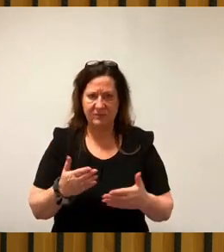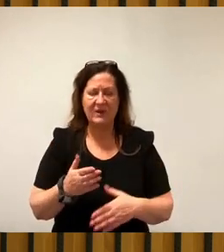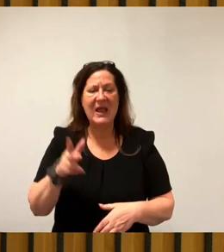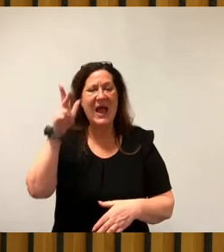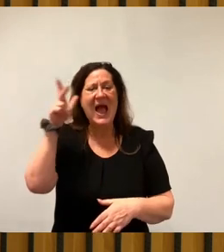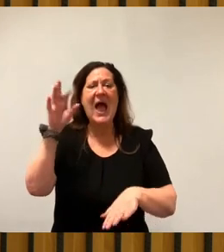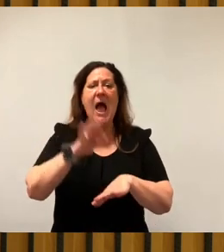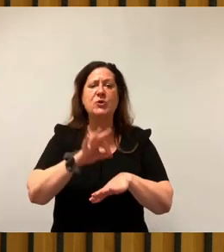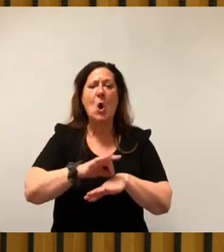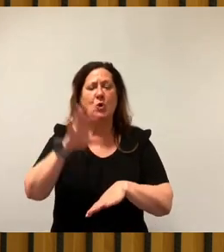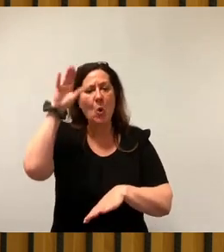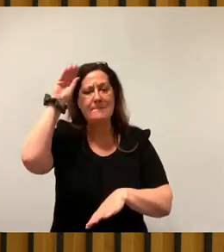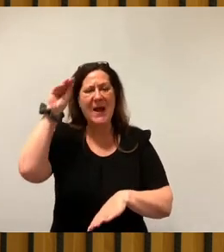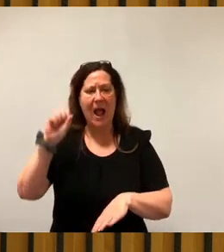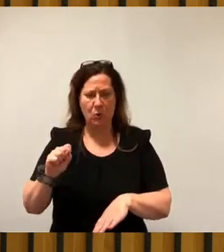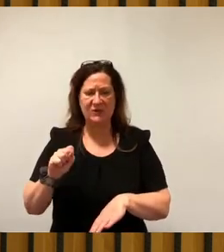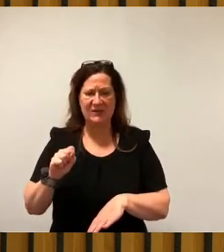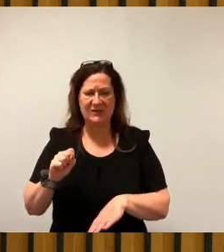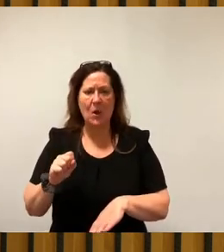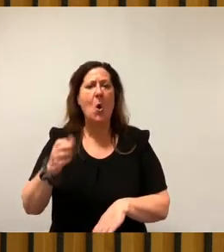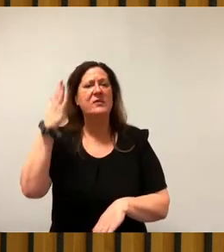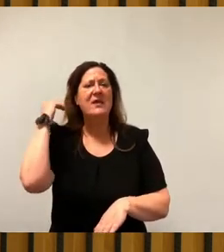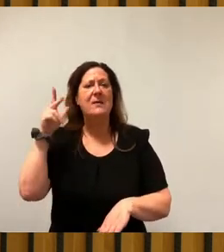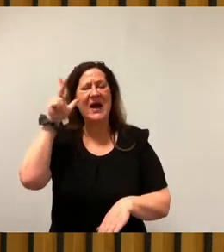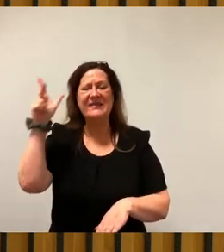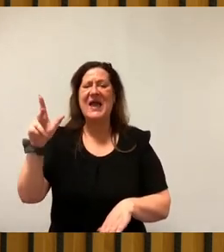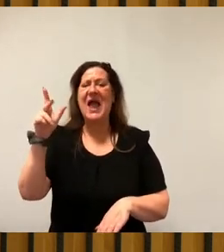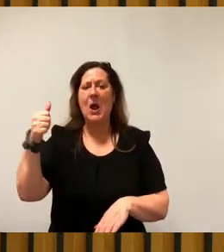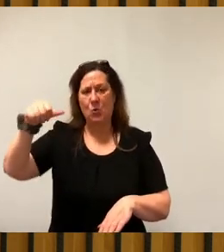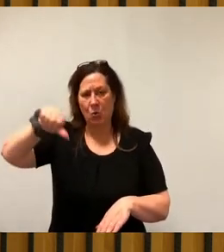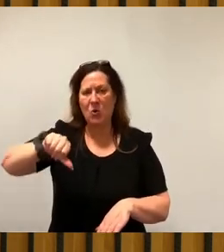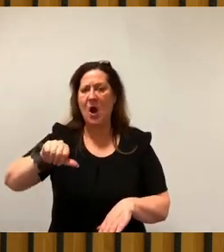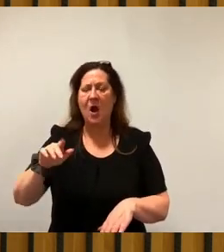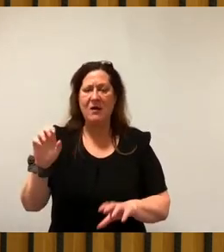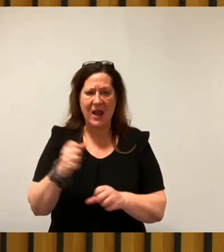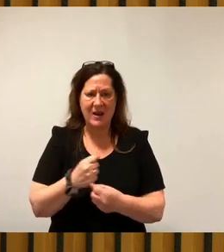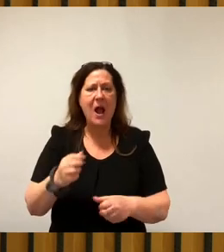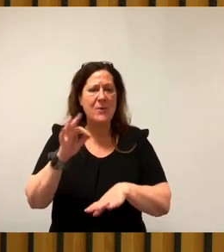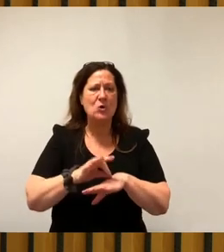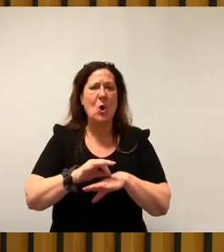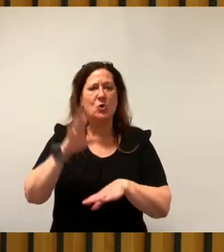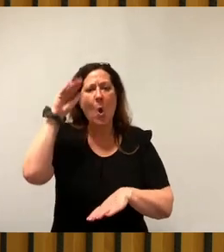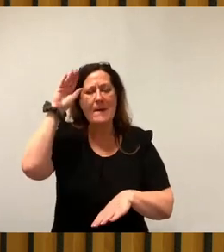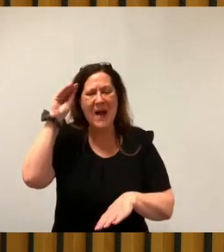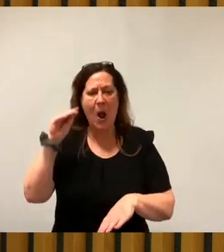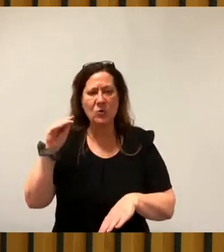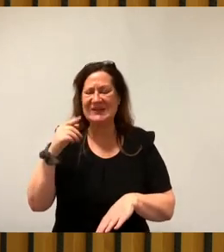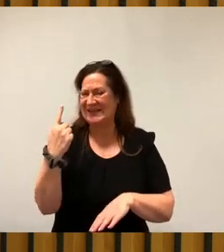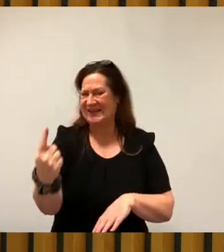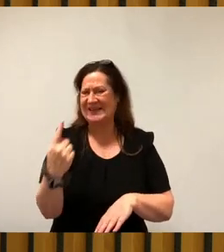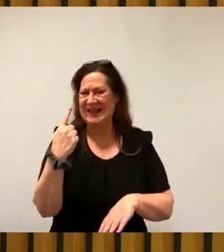Brauns, im Gegensatz zu Herrn Krüger, der damals wirklich noch nie dabei war und nichts dafür kann. Aber Herr Dr. Brauns hat sich ja selber sozusagen